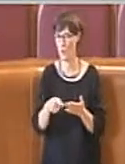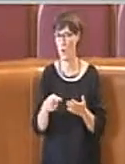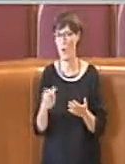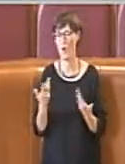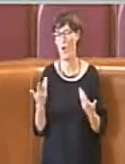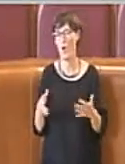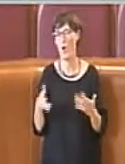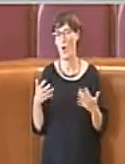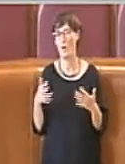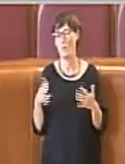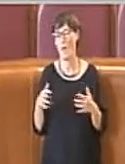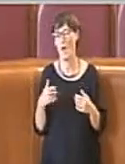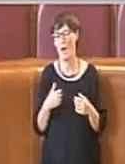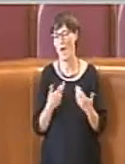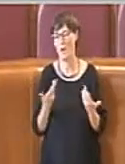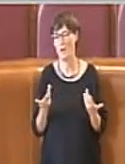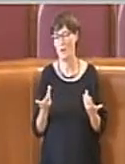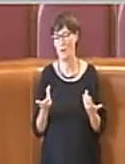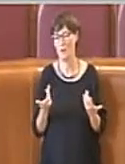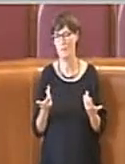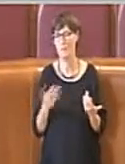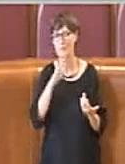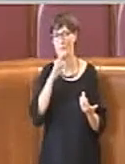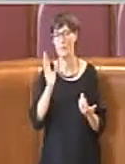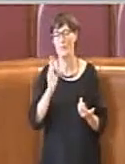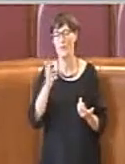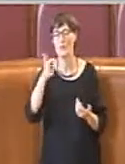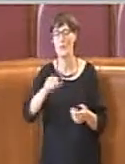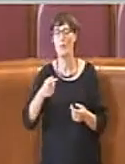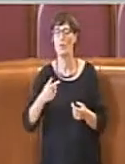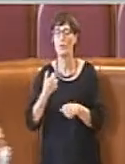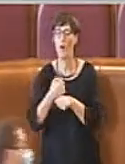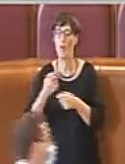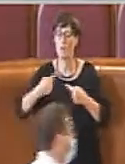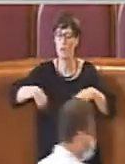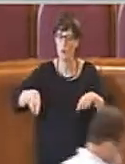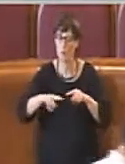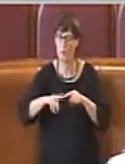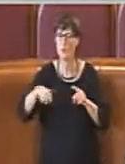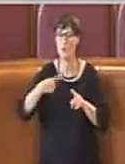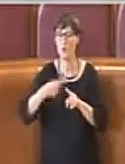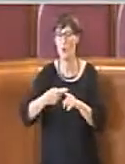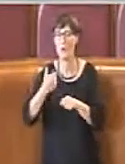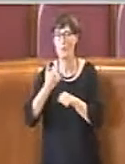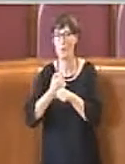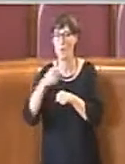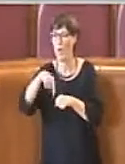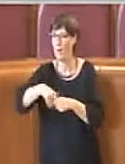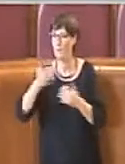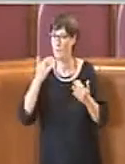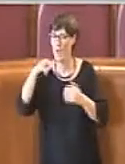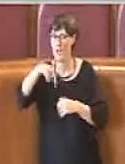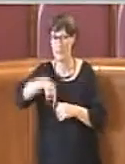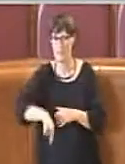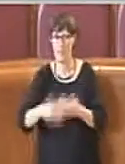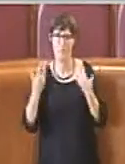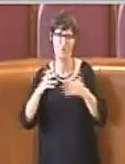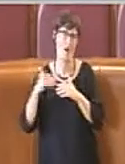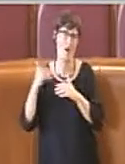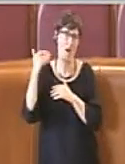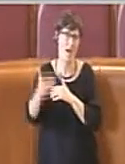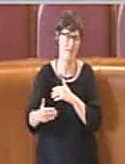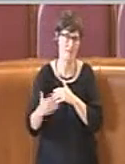dai lavori della Commissione, dal lavoro d'aula, perché poi ricordo che è stata approvata una mozione il 15 aprile